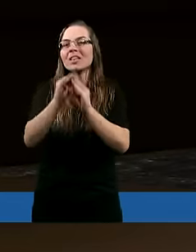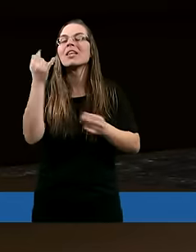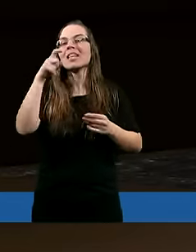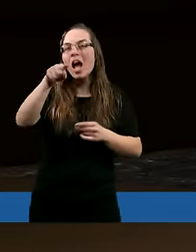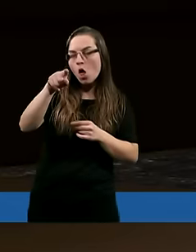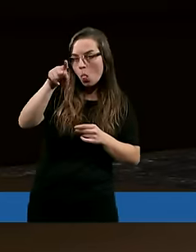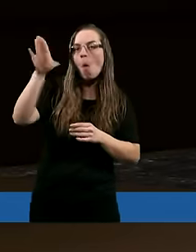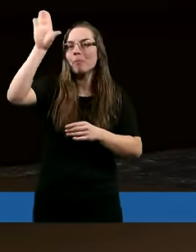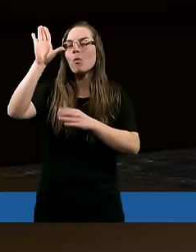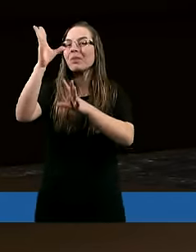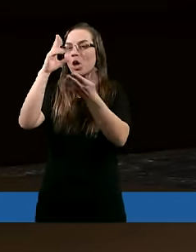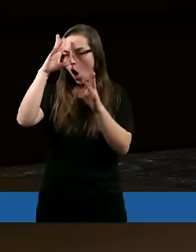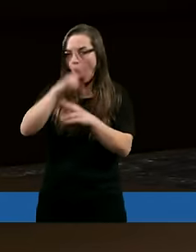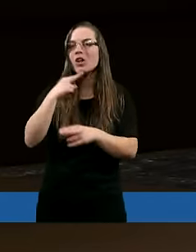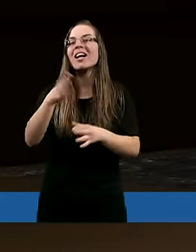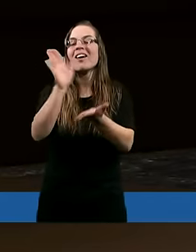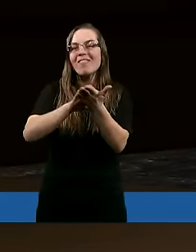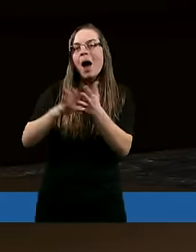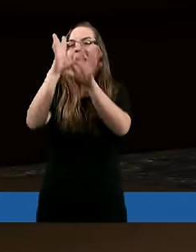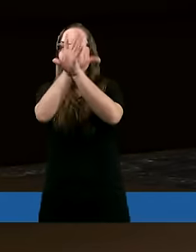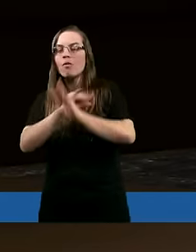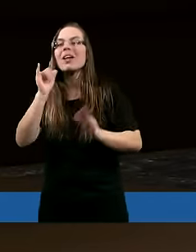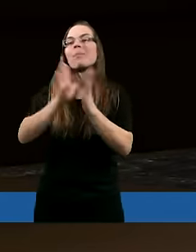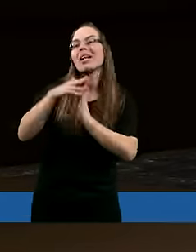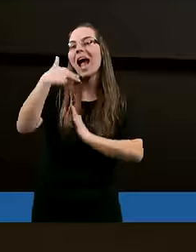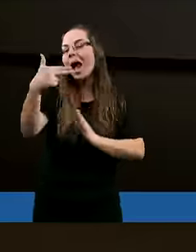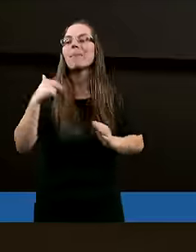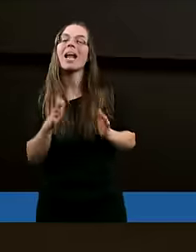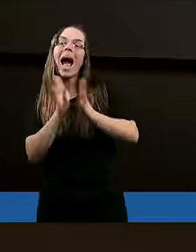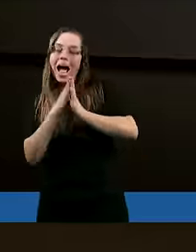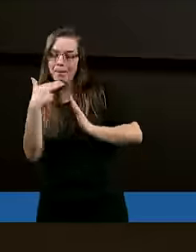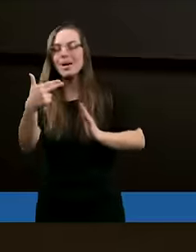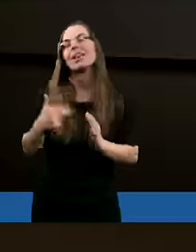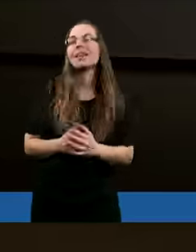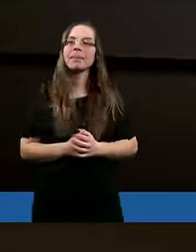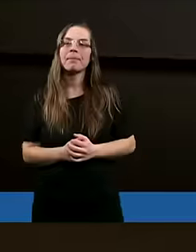Niech Tobie będzie Ojcze chwała, uwielbienie. Amen. Amen.